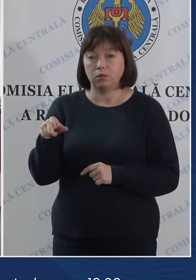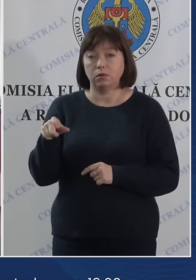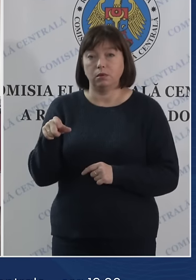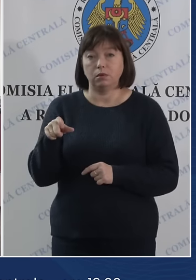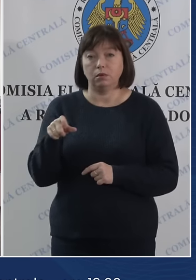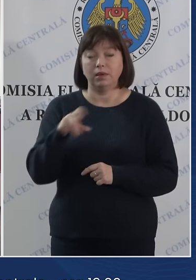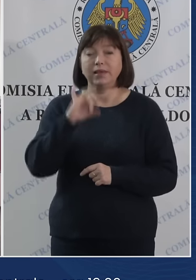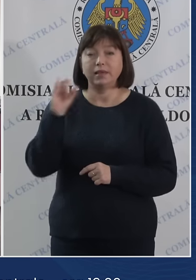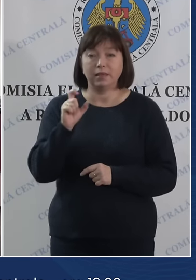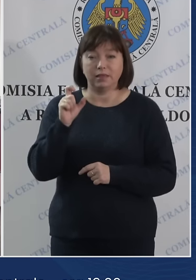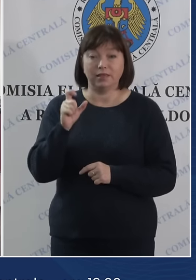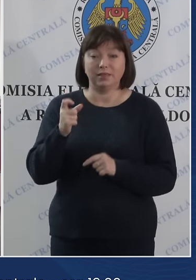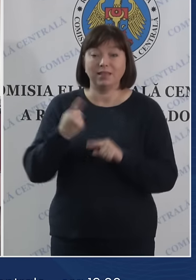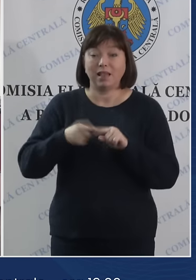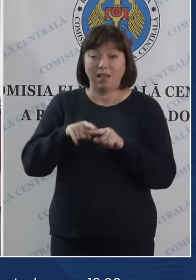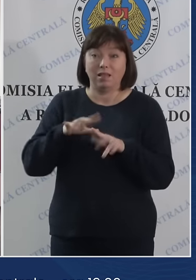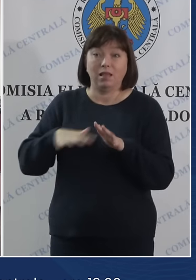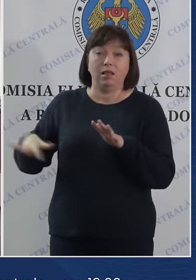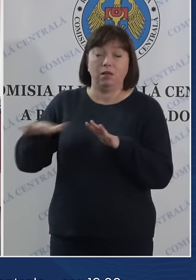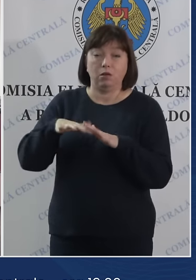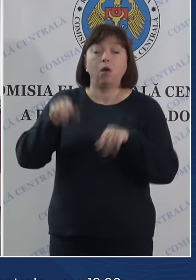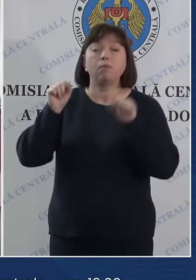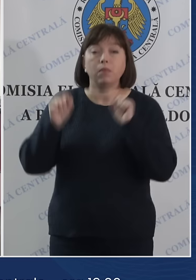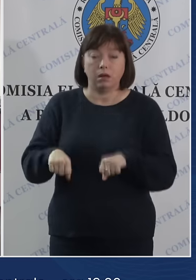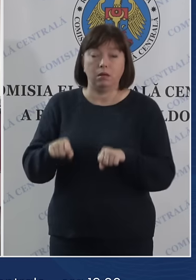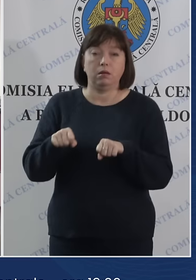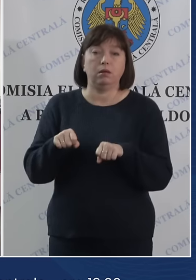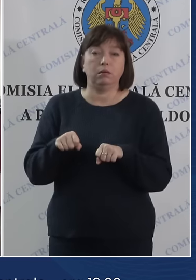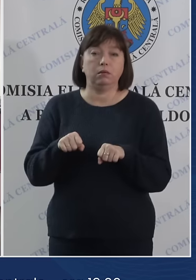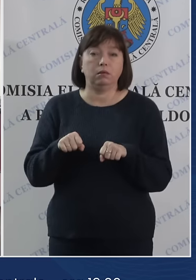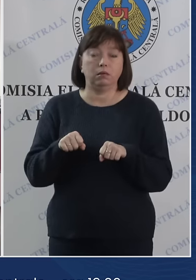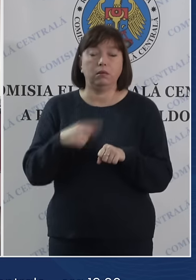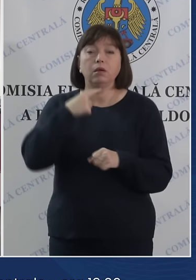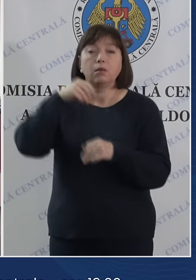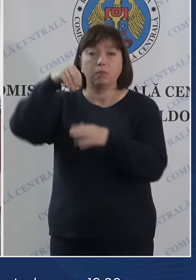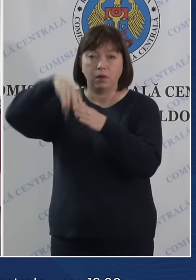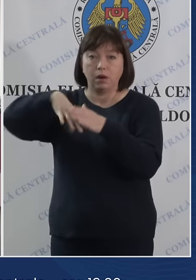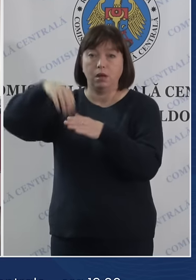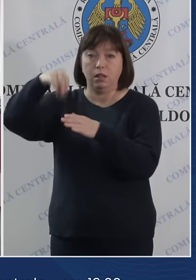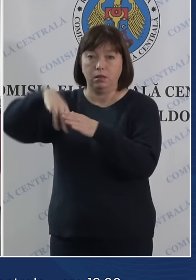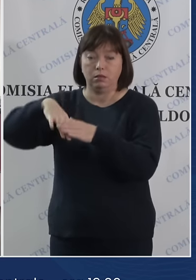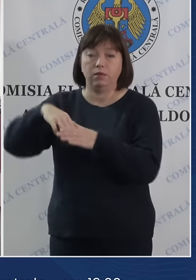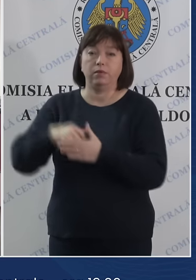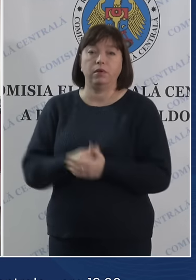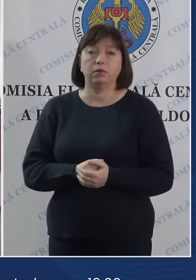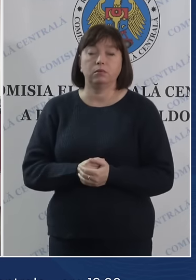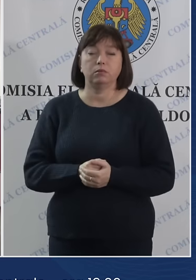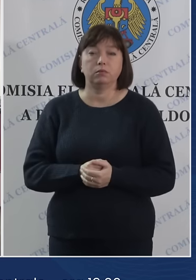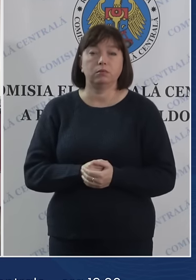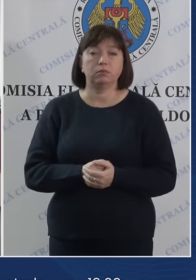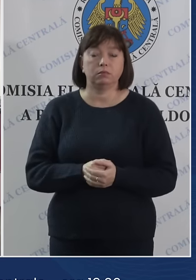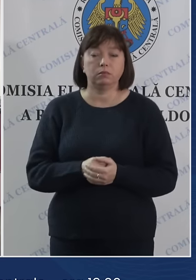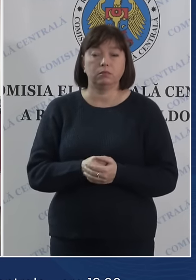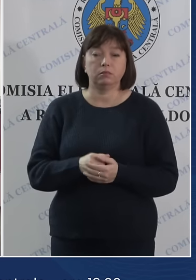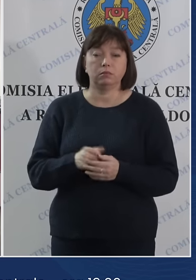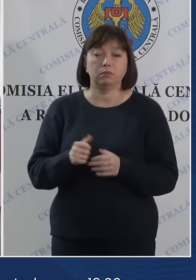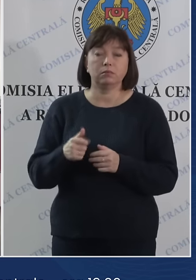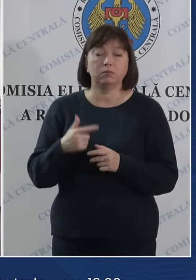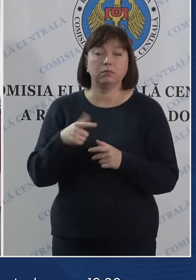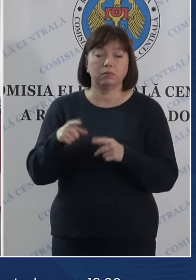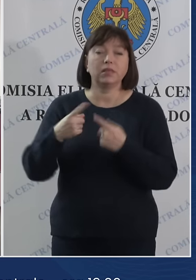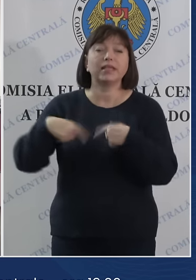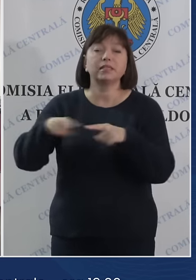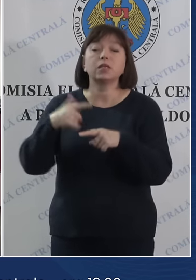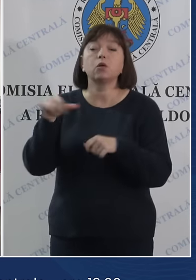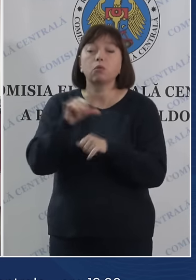din acea regiune să poată vota la secția reamplasată.